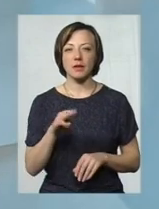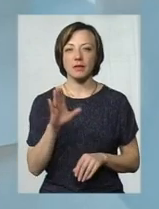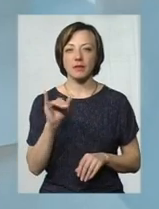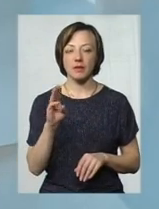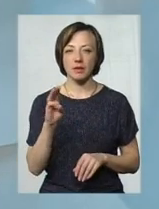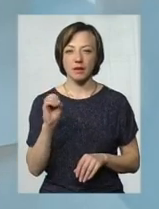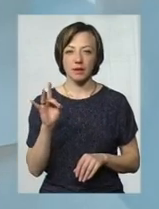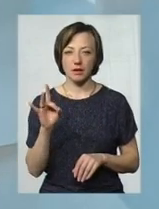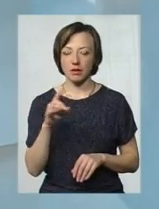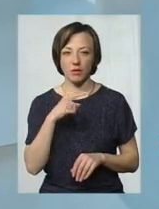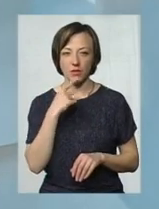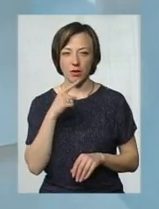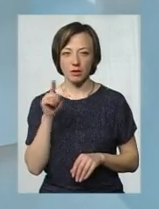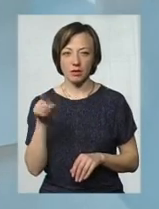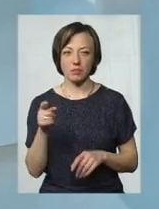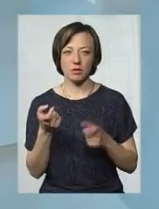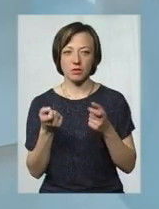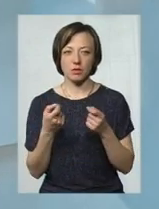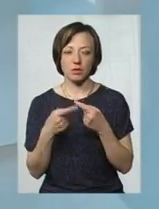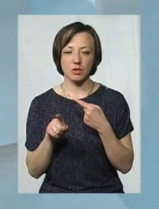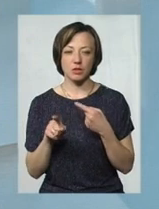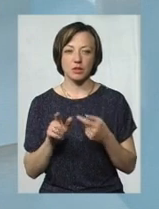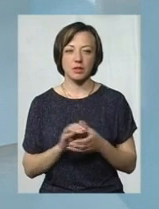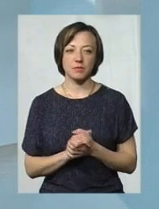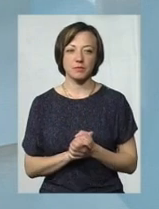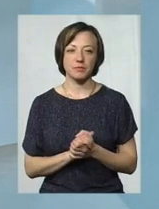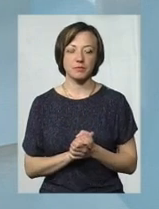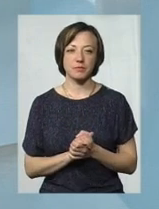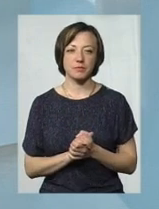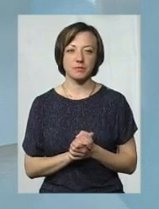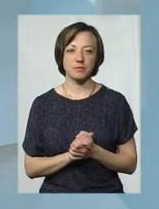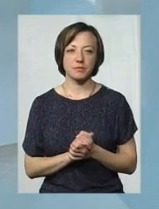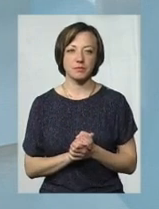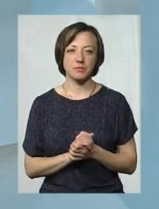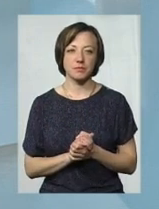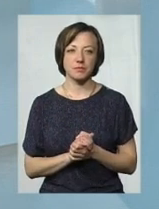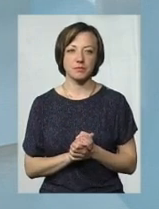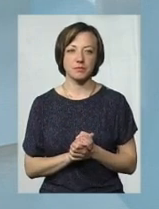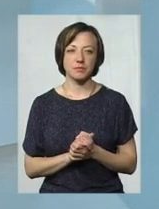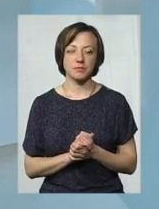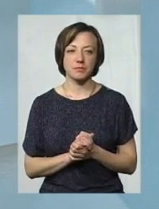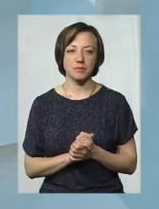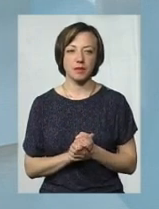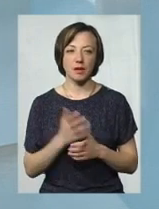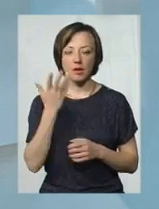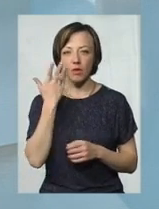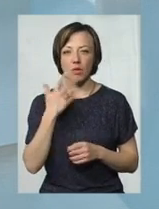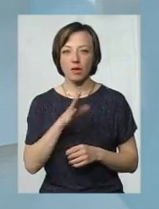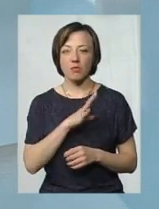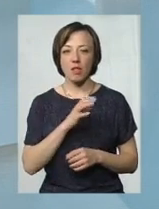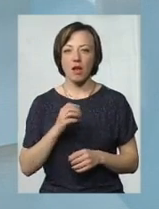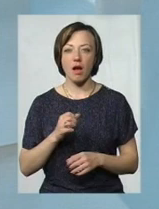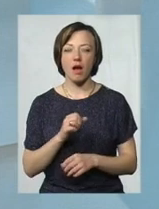про нього не говорили, твіттер, ну там трошечки, це така мережа. Коли була революція